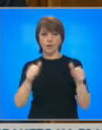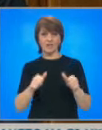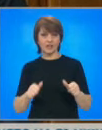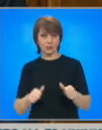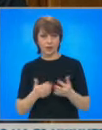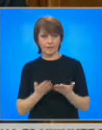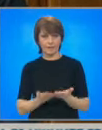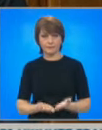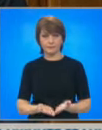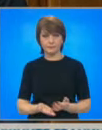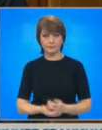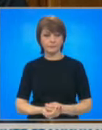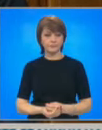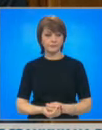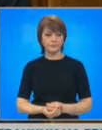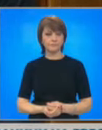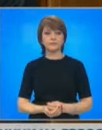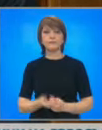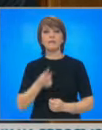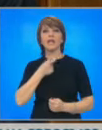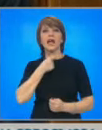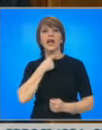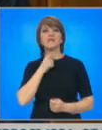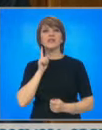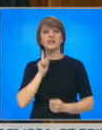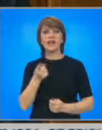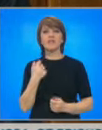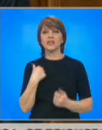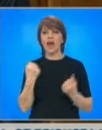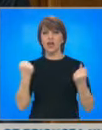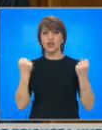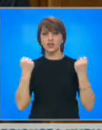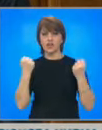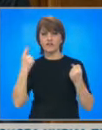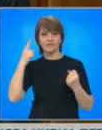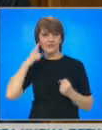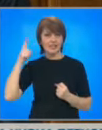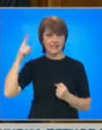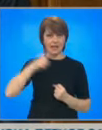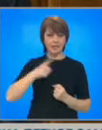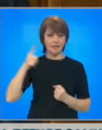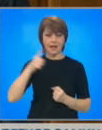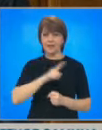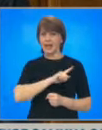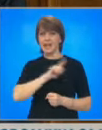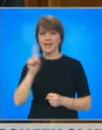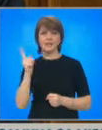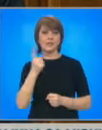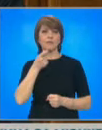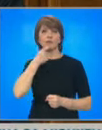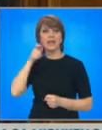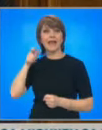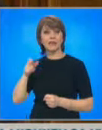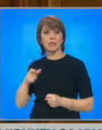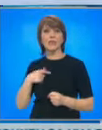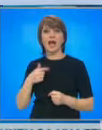нейната значимост. Левски трябва да бъде жив всеки ден, не с думите, а с